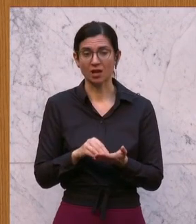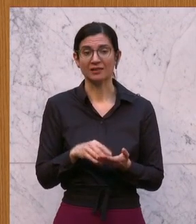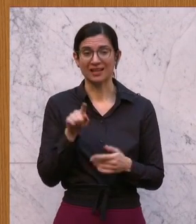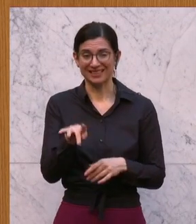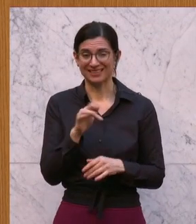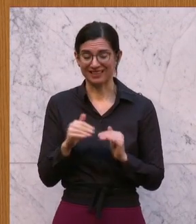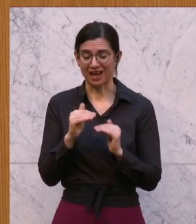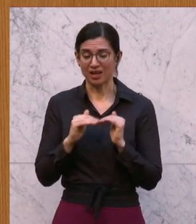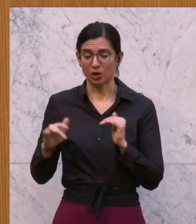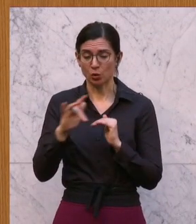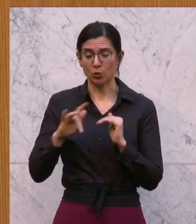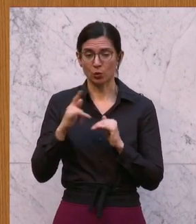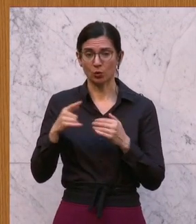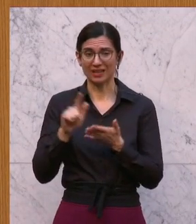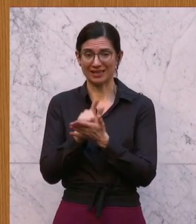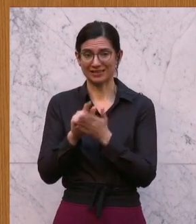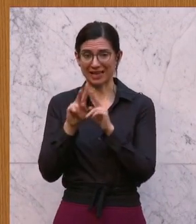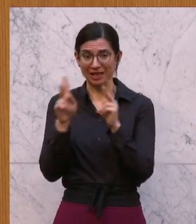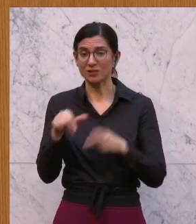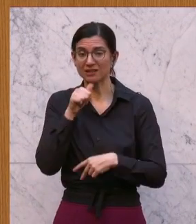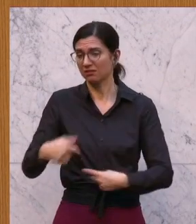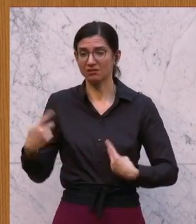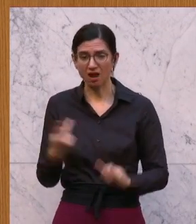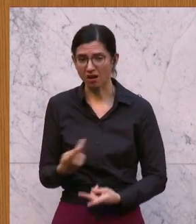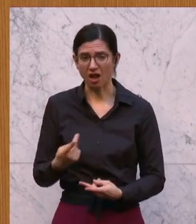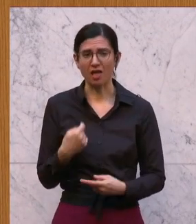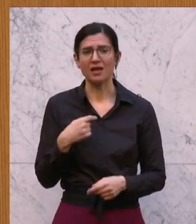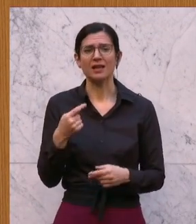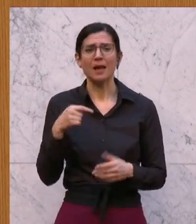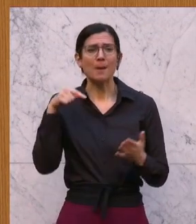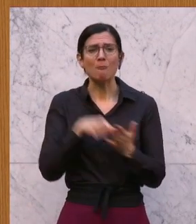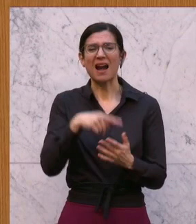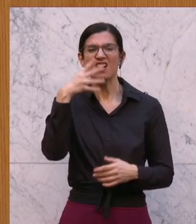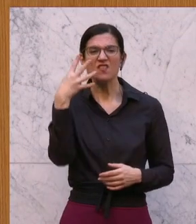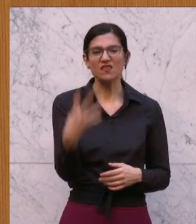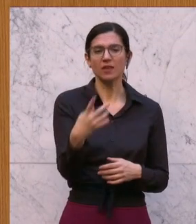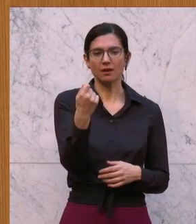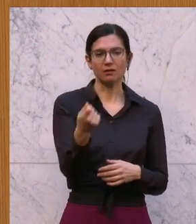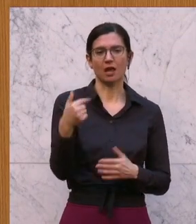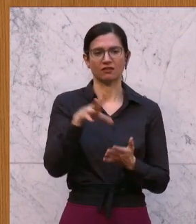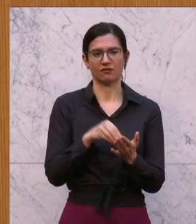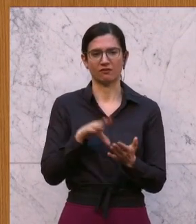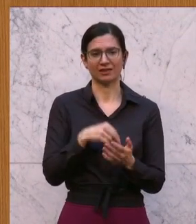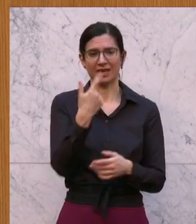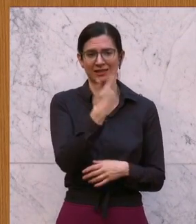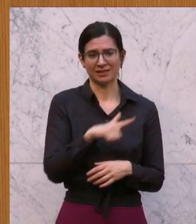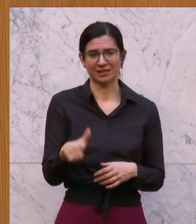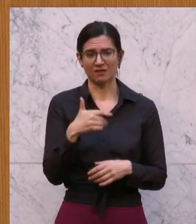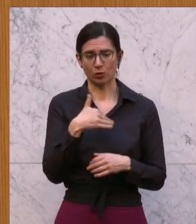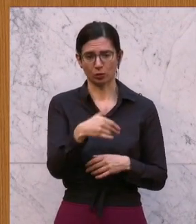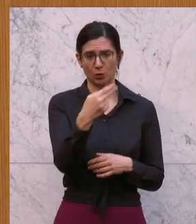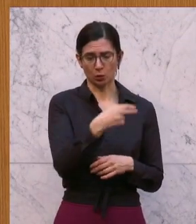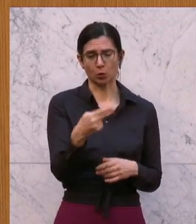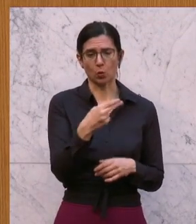Gründerzeithäusern am Gürtel nicht egal. Sie nimmt viermal so viel Geld in die Hand, viermal so viel, nämlich 200 Millionen